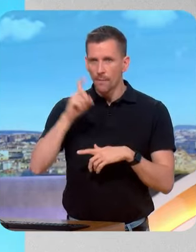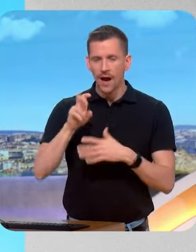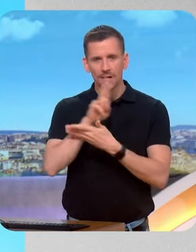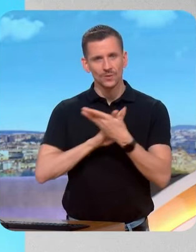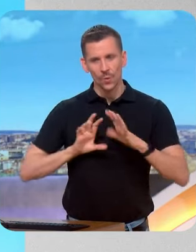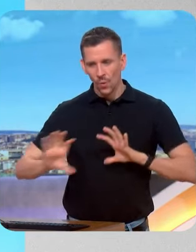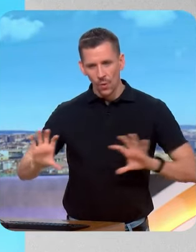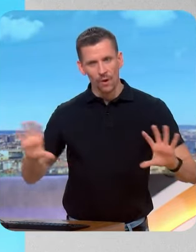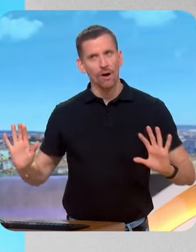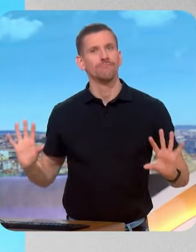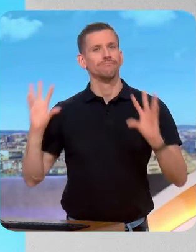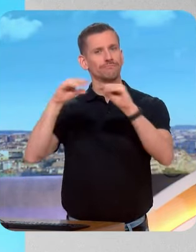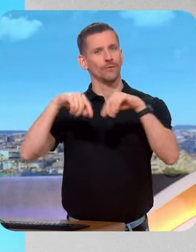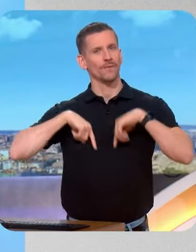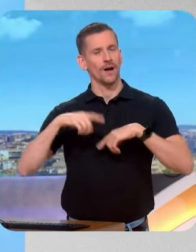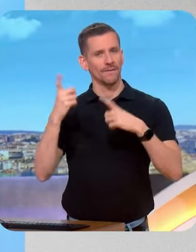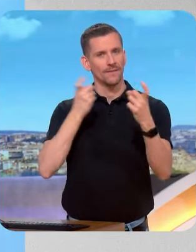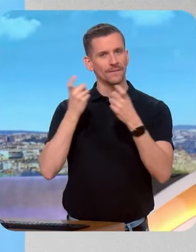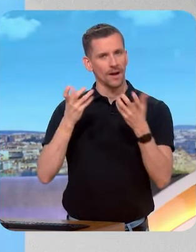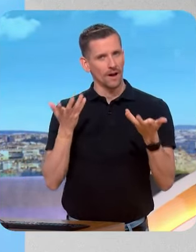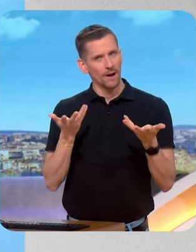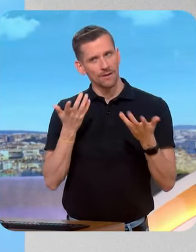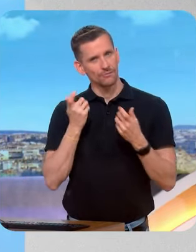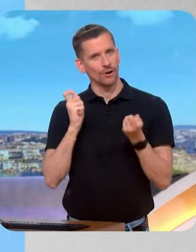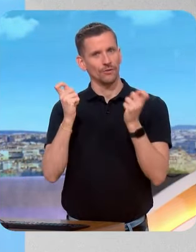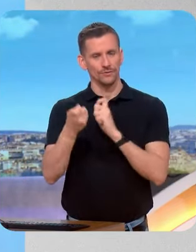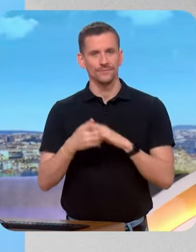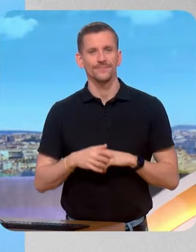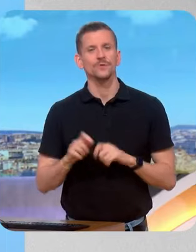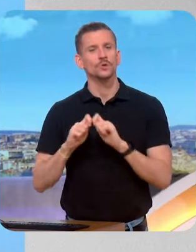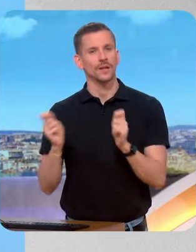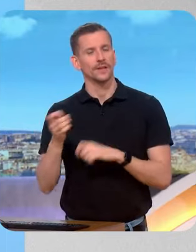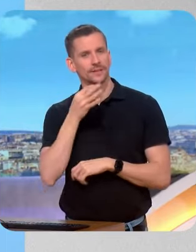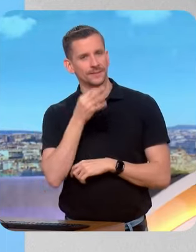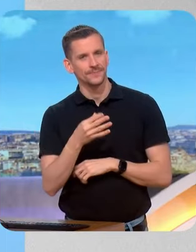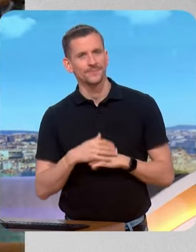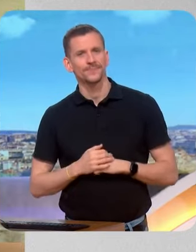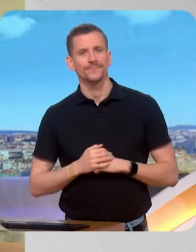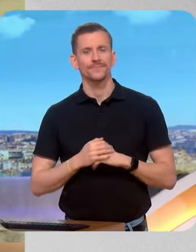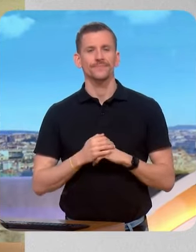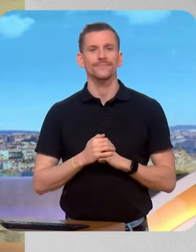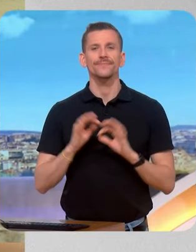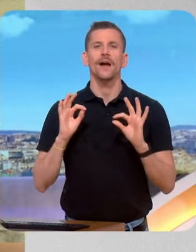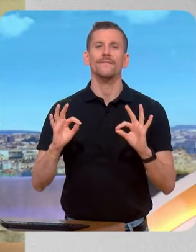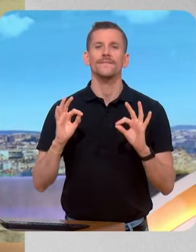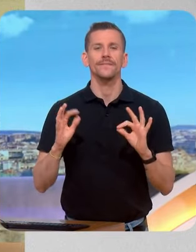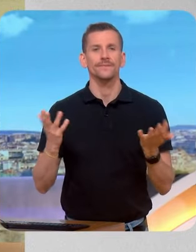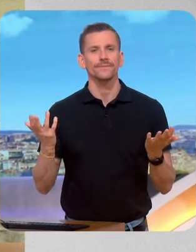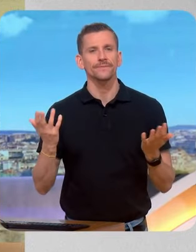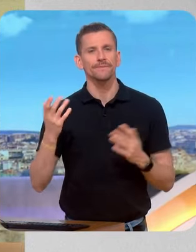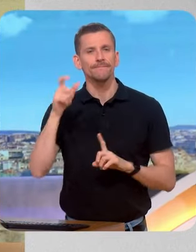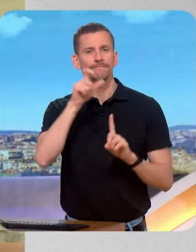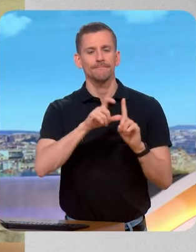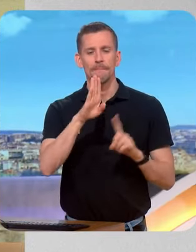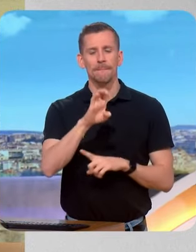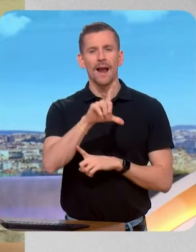y aura des interlocuteurs partout dans le pays. Vous pensez néanmoins que cette affaire va laisser des traces ? On pense notamment à l'arrivée de Nicole Belloubet à